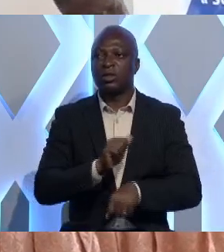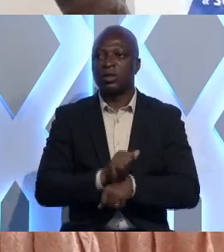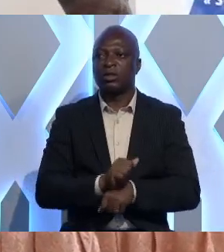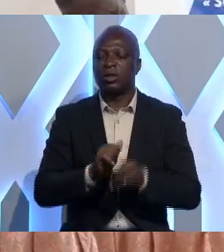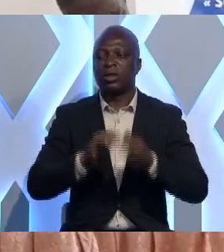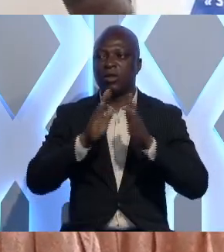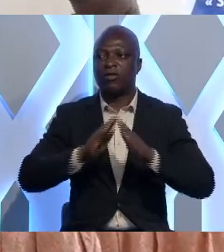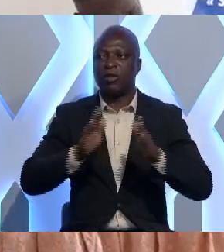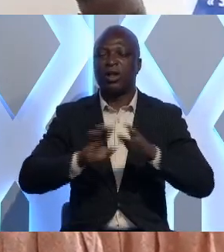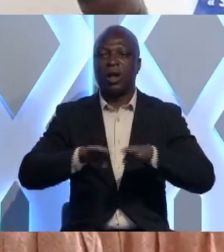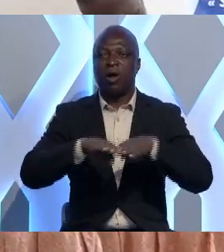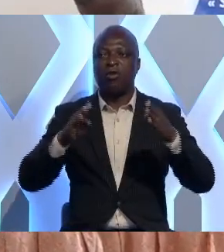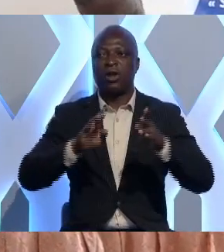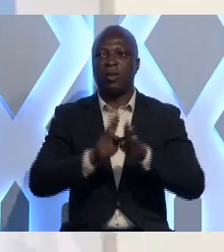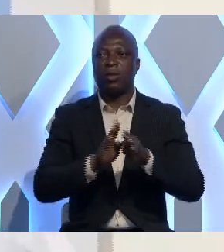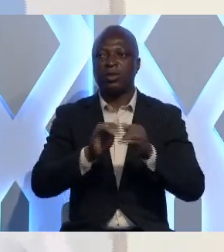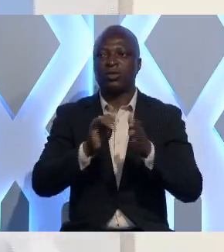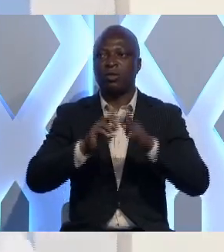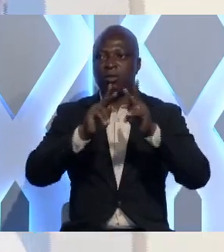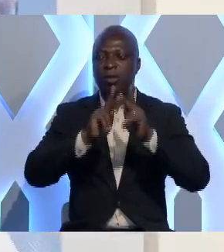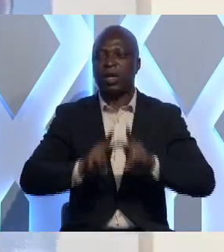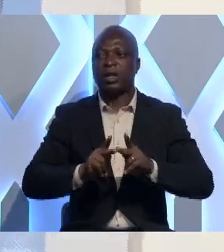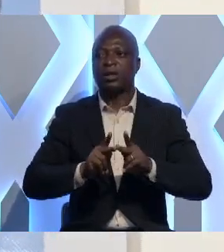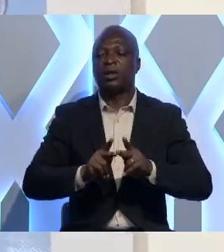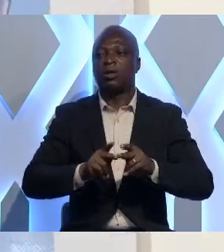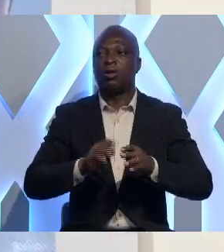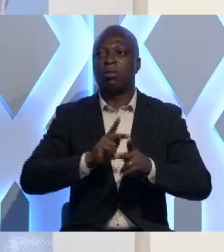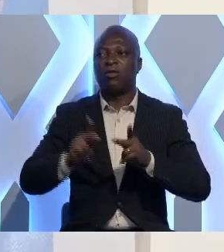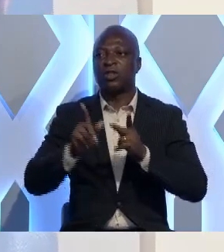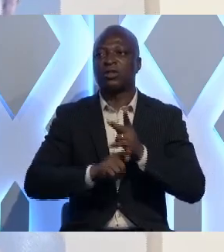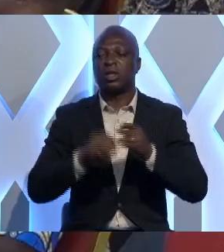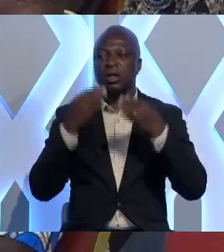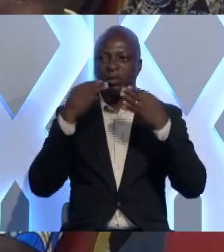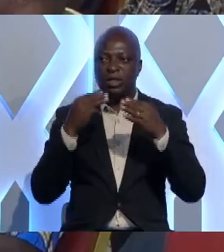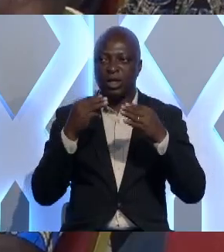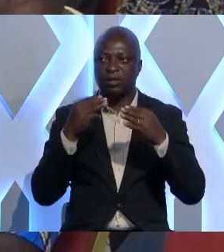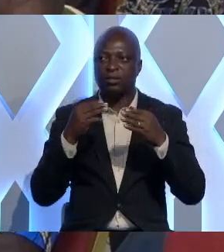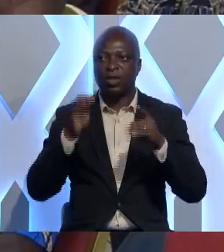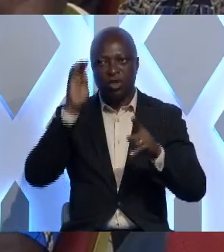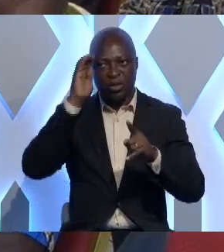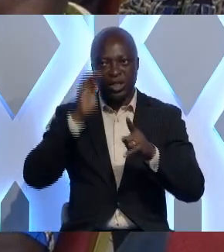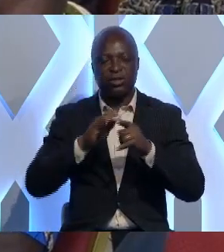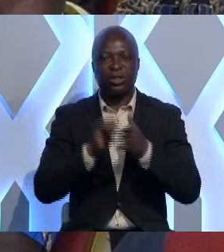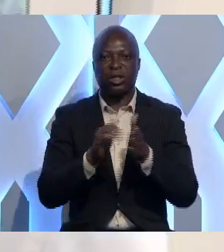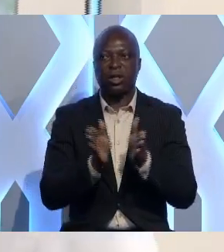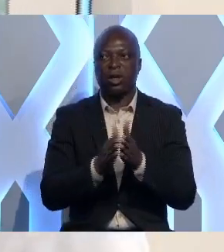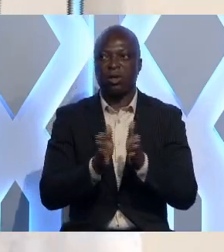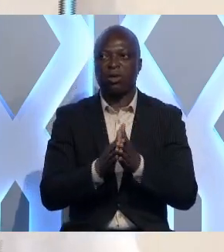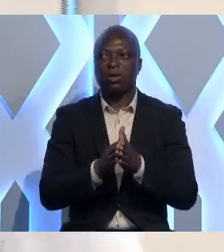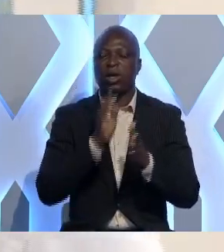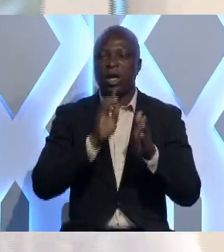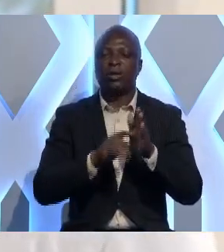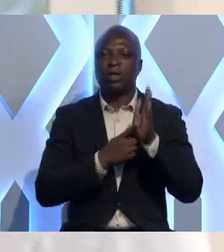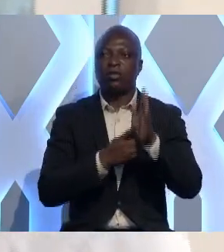'Anero et a ouvert les portes de son palais à'essai aux professionnels des médias. L'objectif de cette rencontre est de